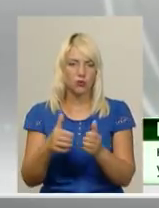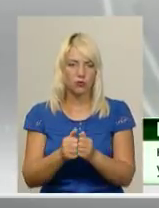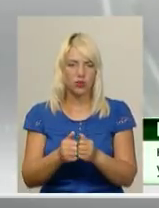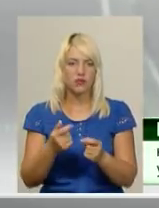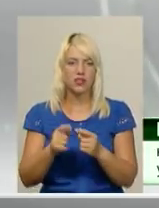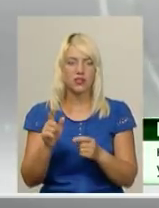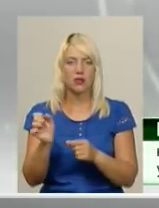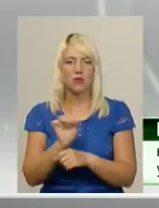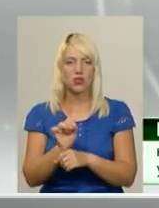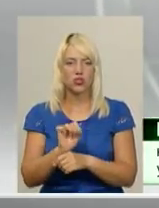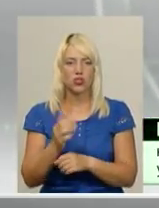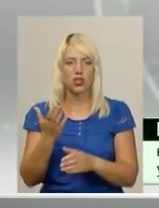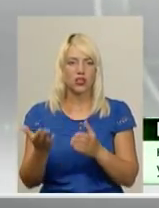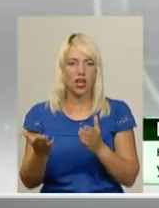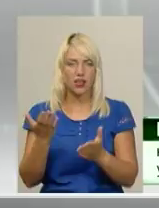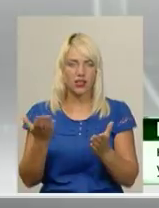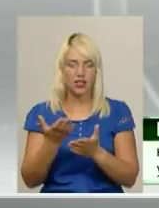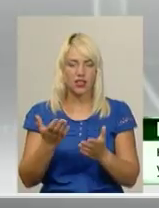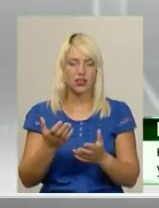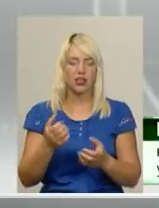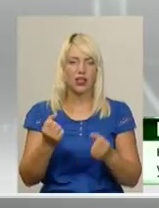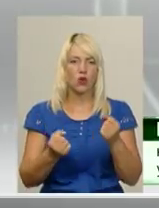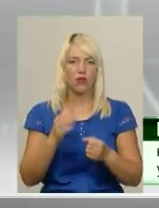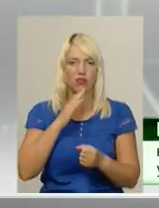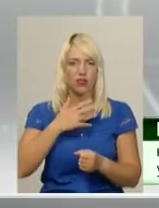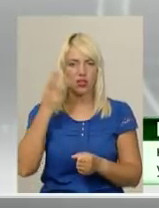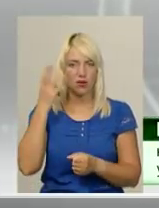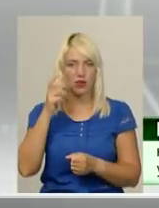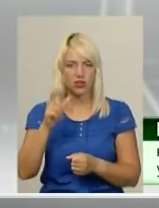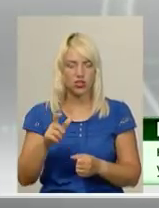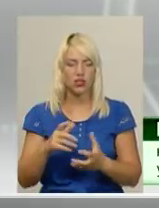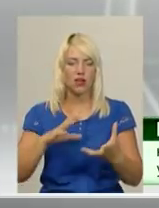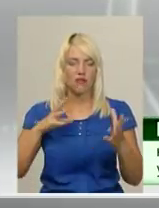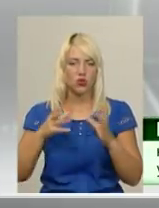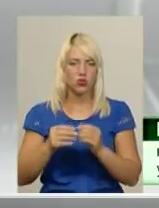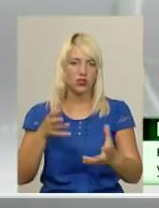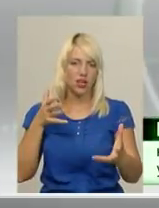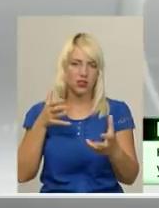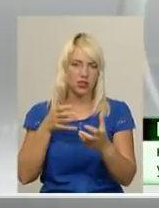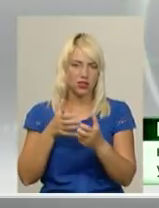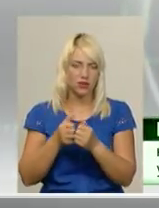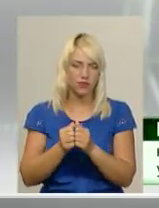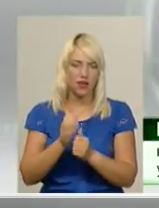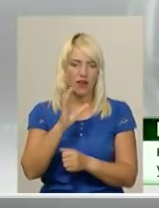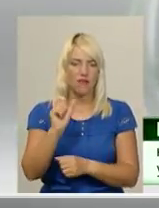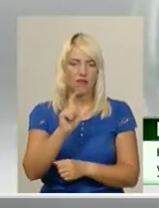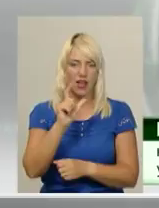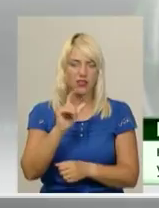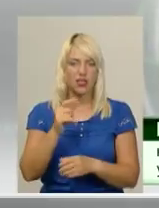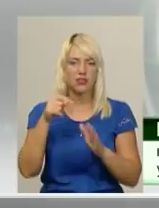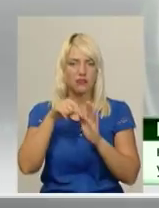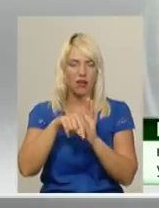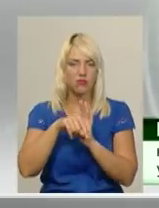яким керував мешканець Хмельницького. У результаті цієї ДТП пасажири ВАЗа, а саме це дружина